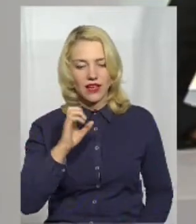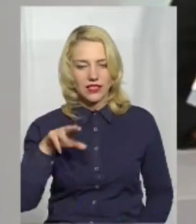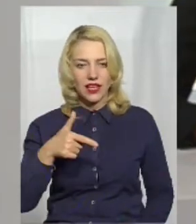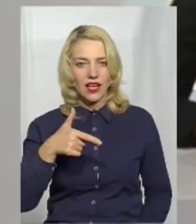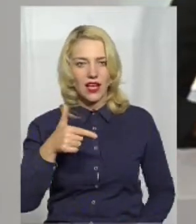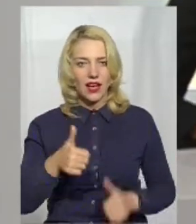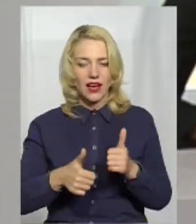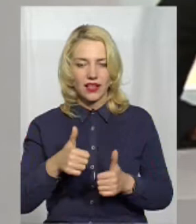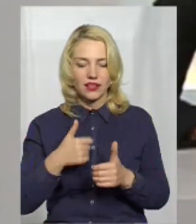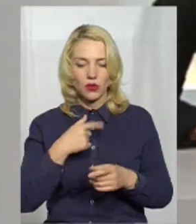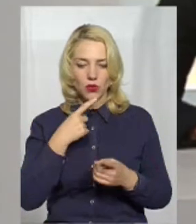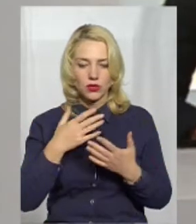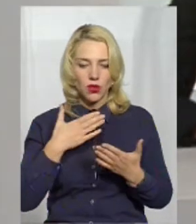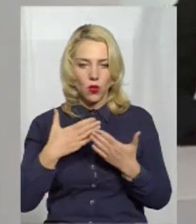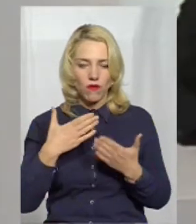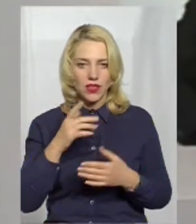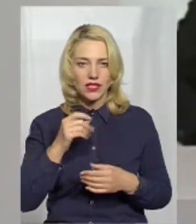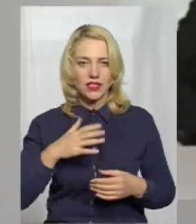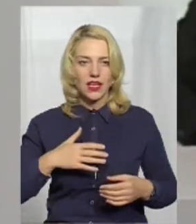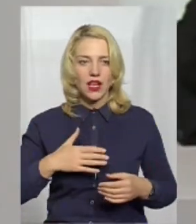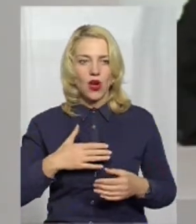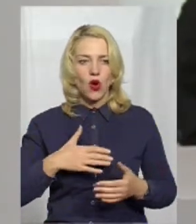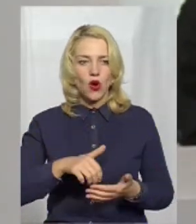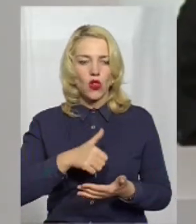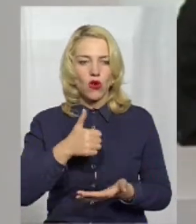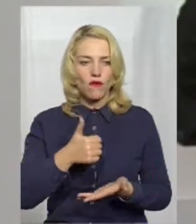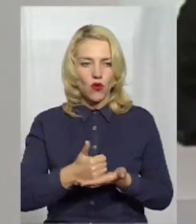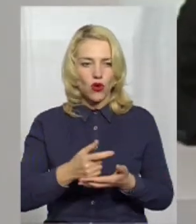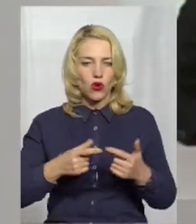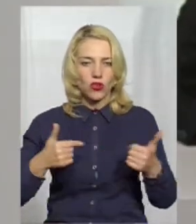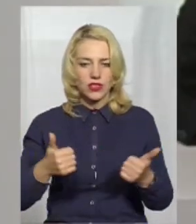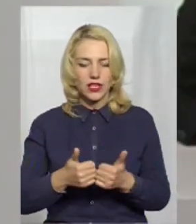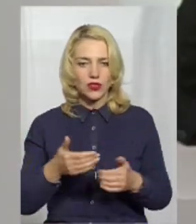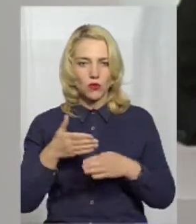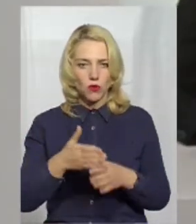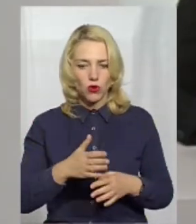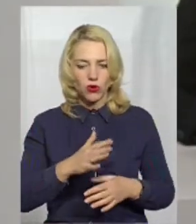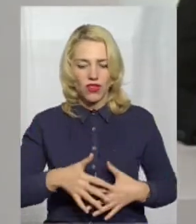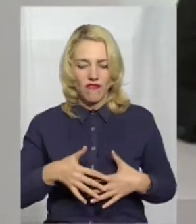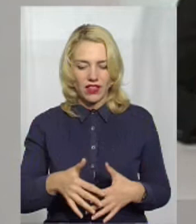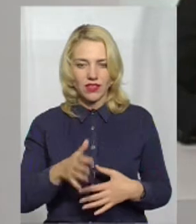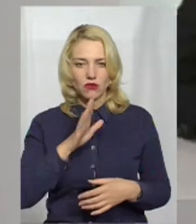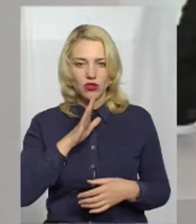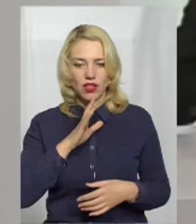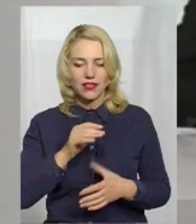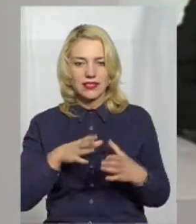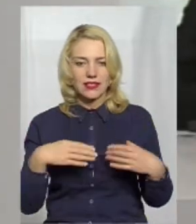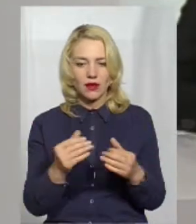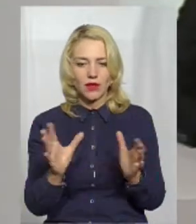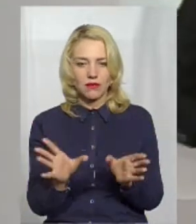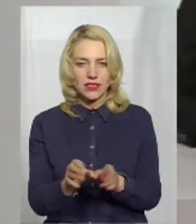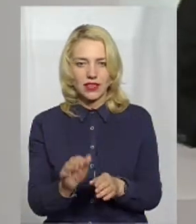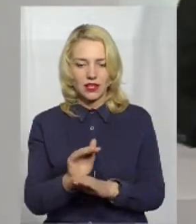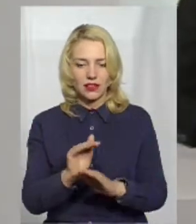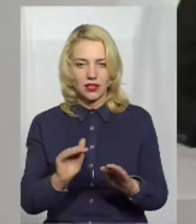Голляк, це голова громадської організації «Кабінет допомоги двагітим жінкам та сім'ям з дітьми світанок». Саме вона